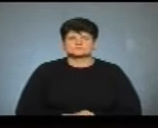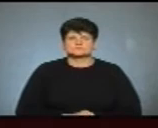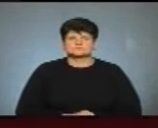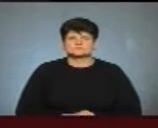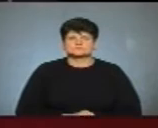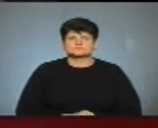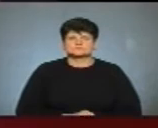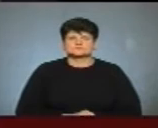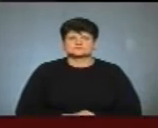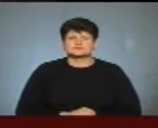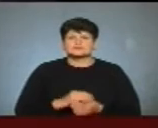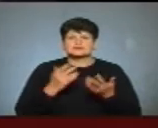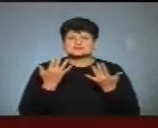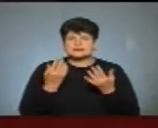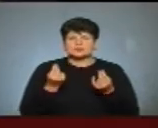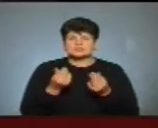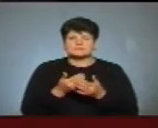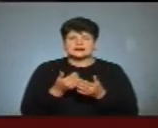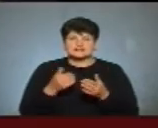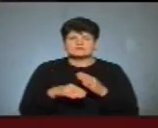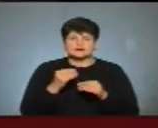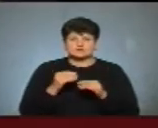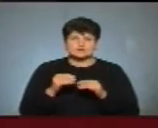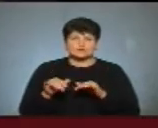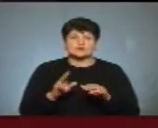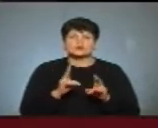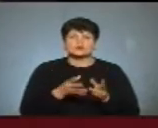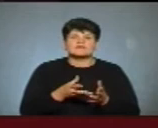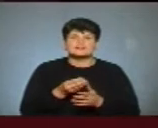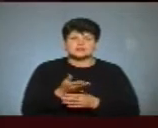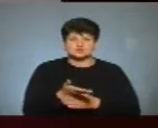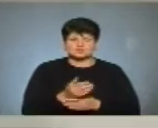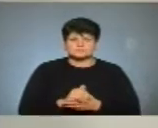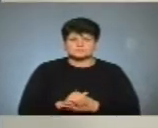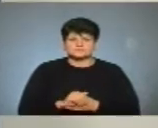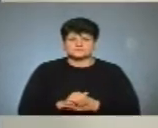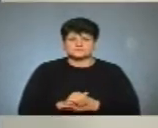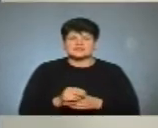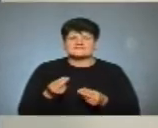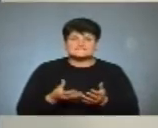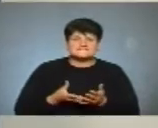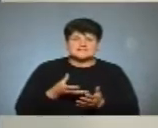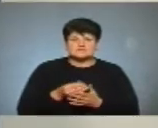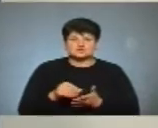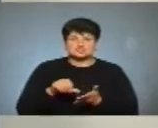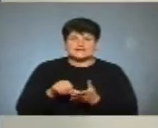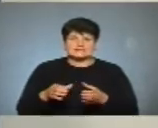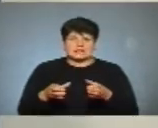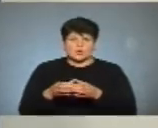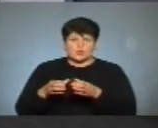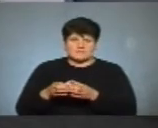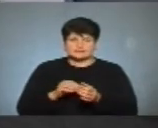Скільки коштує ваша передвиборча кампанія і хто її фінансує? Фінансують члени команди,